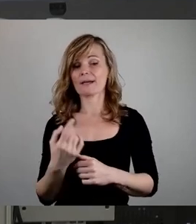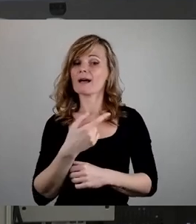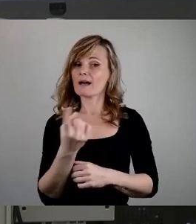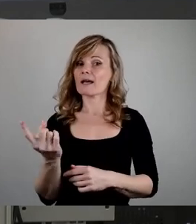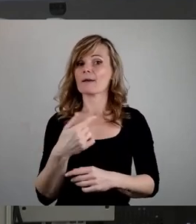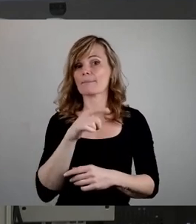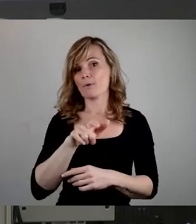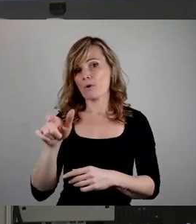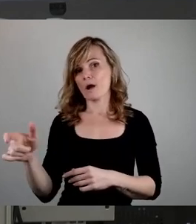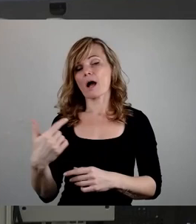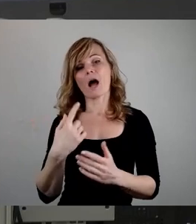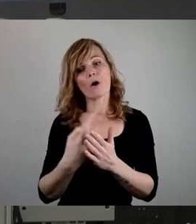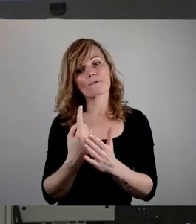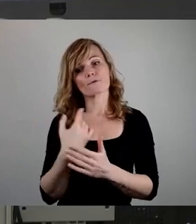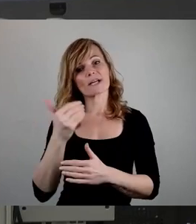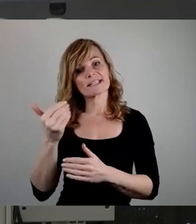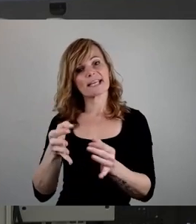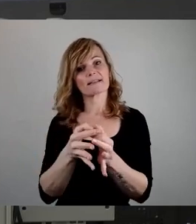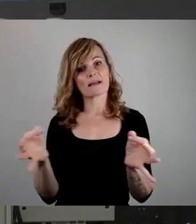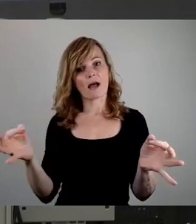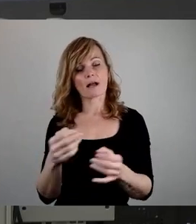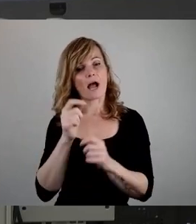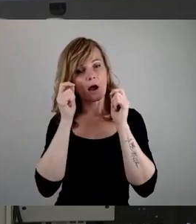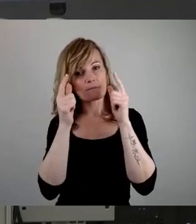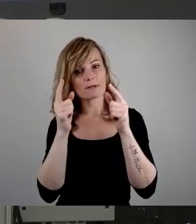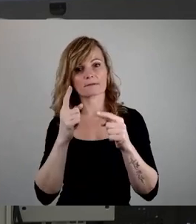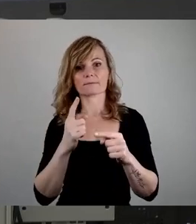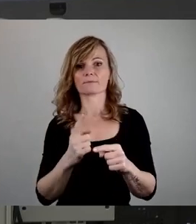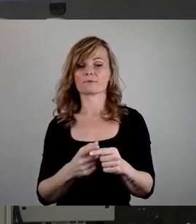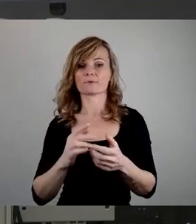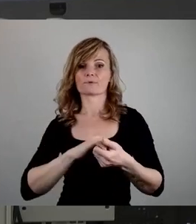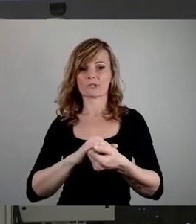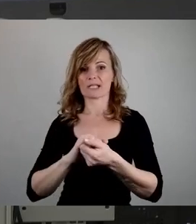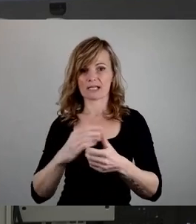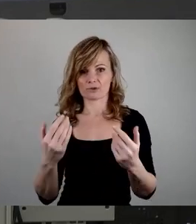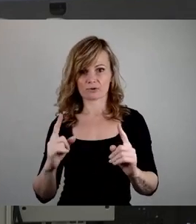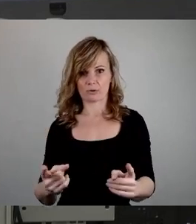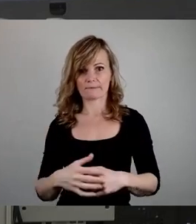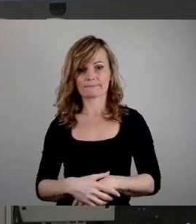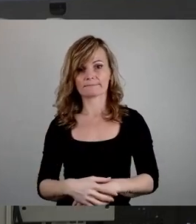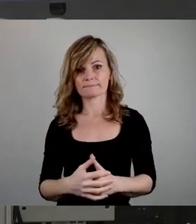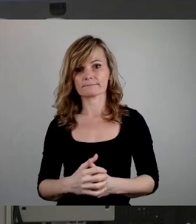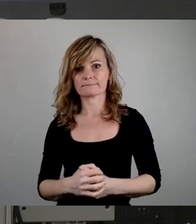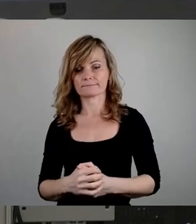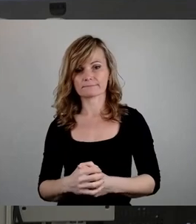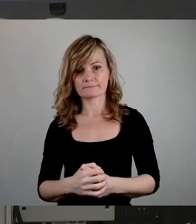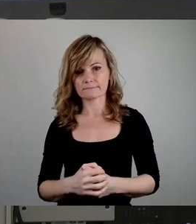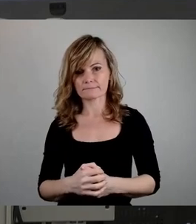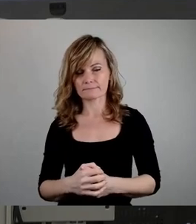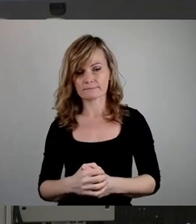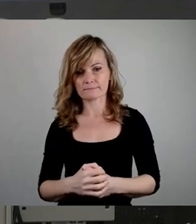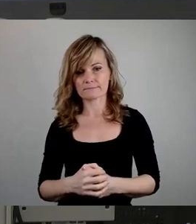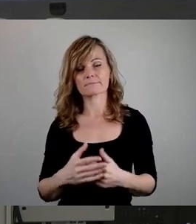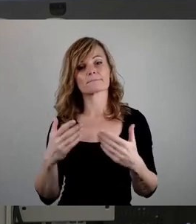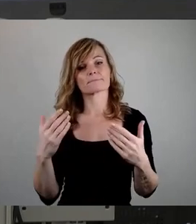täglich aufmerksam und solidarisch zu sein. Dabei sind die eigenen Formulierungen und